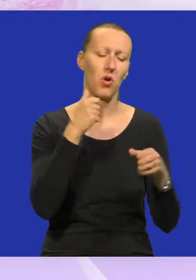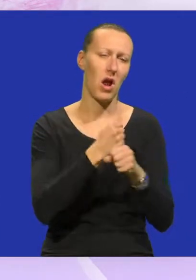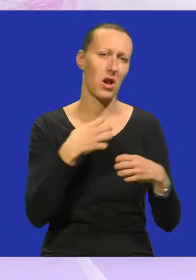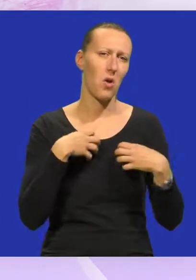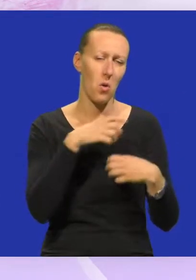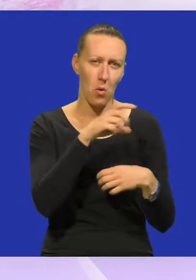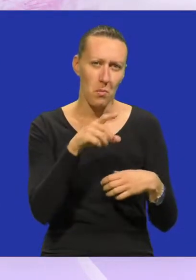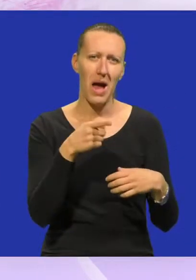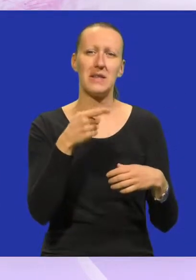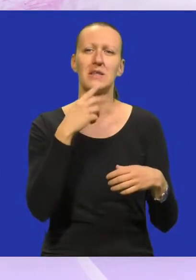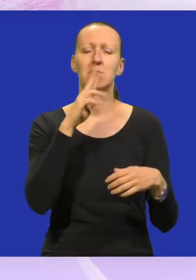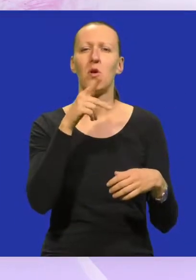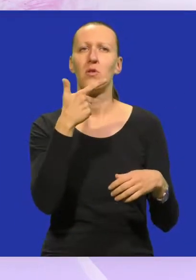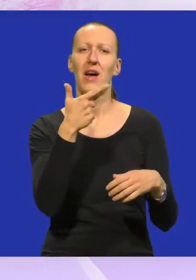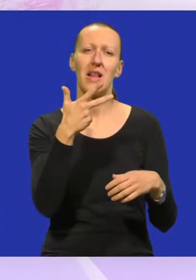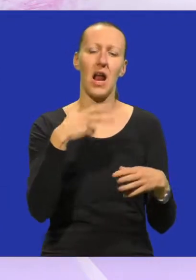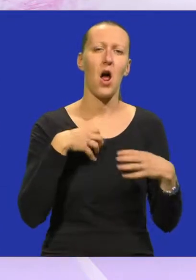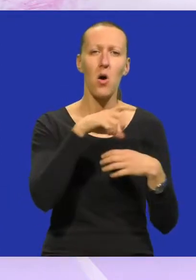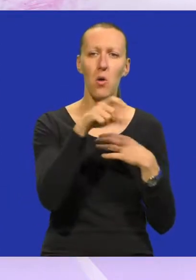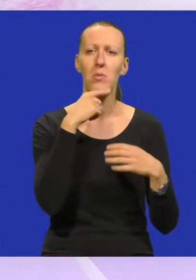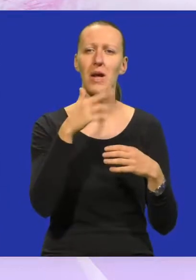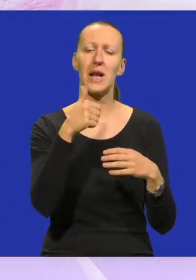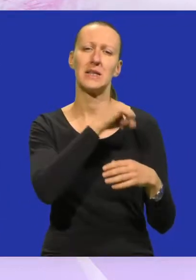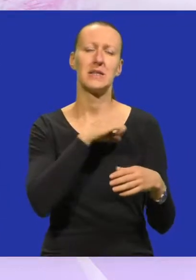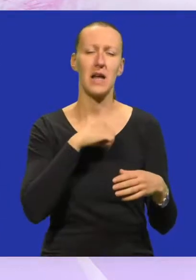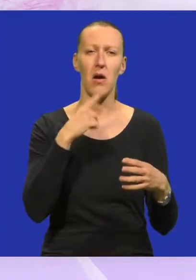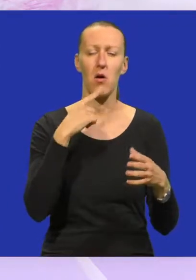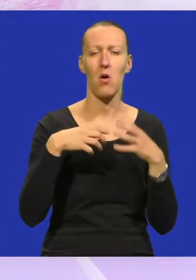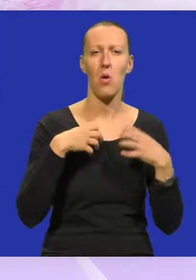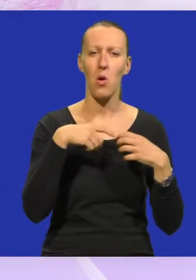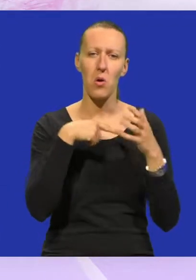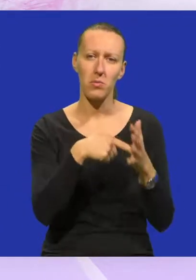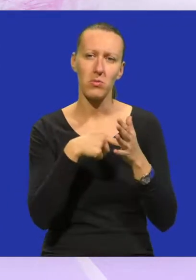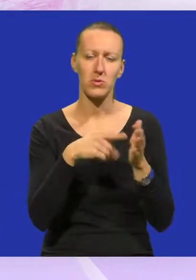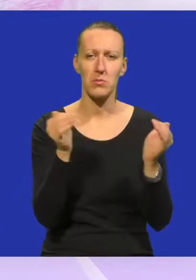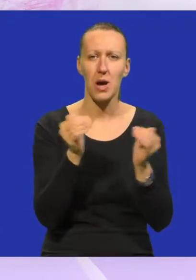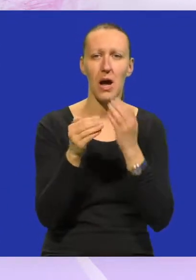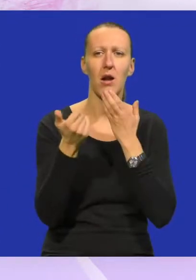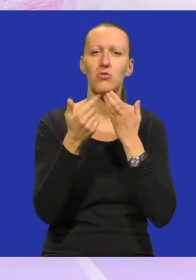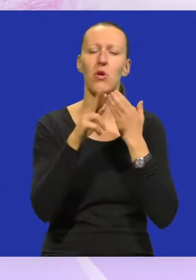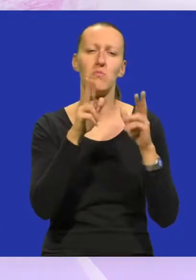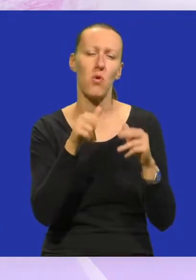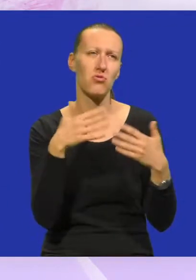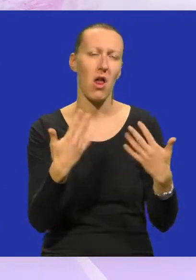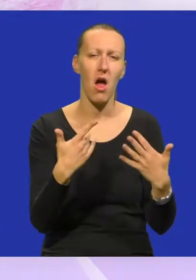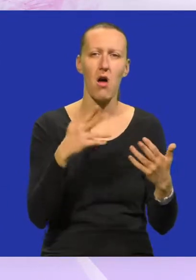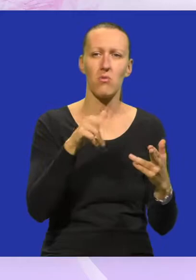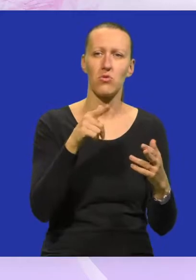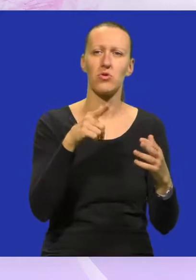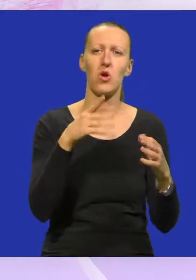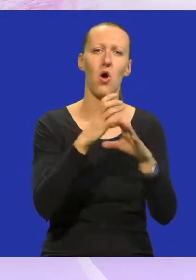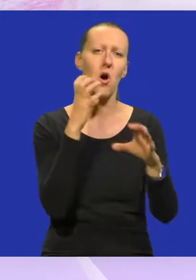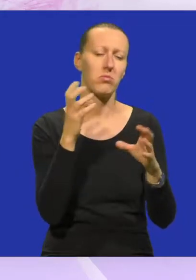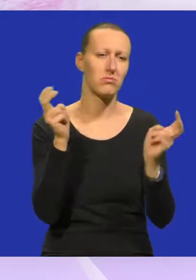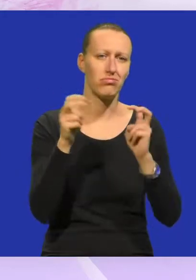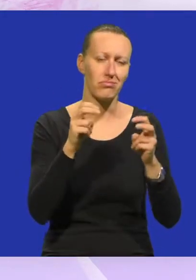prednost imaju predstave sa dvoje, troje, glumaca ili monodrame sa malom scenografijom, znači nešto što je mobilno, nešto što može stati u